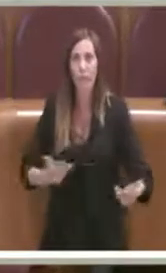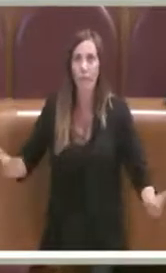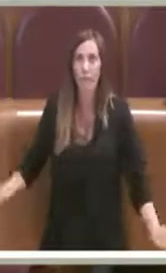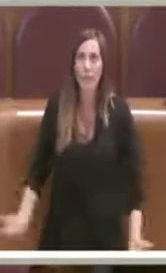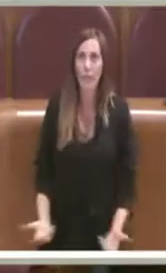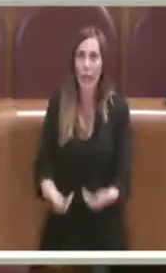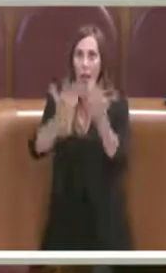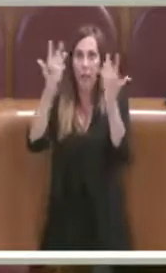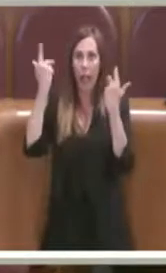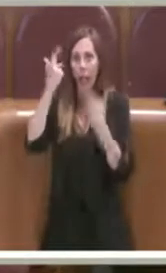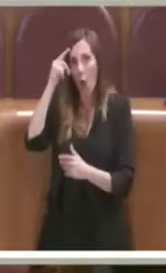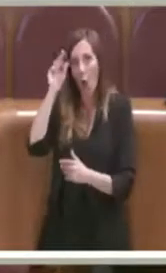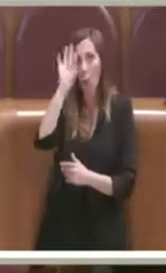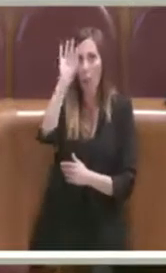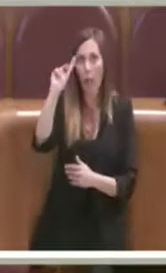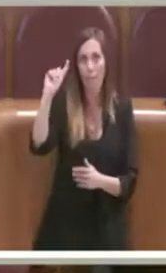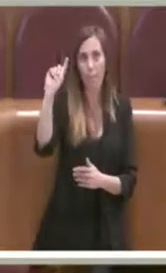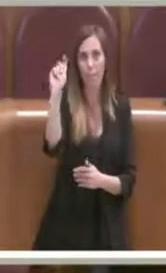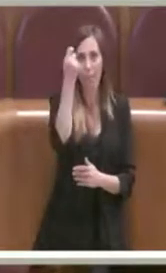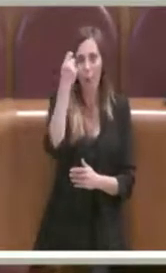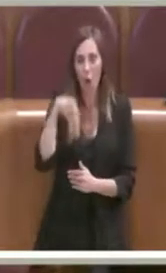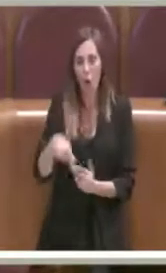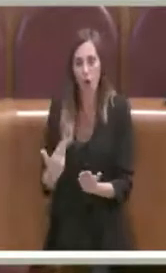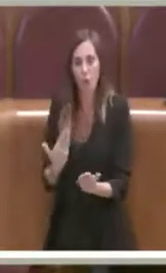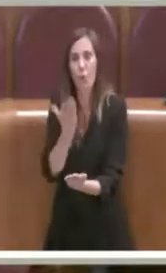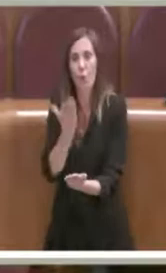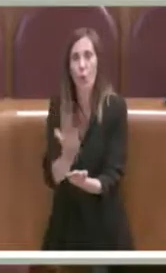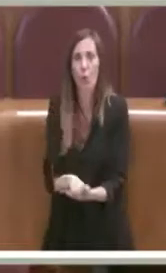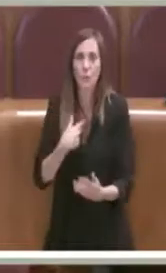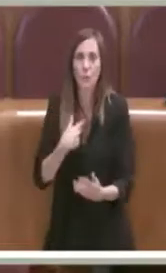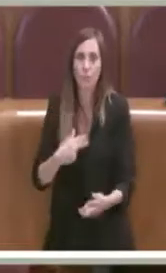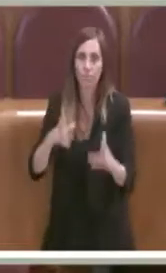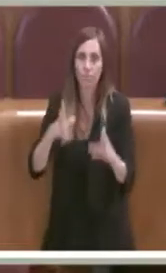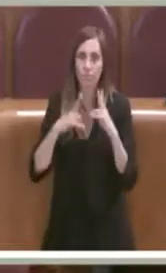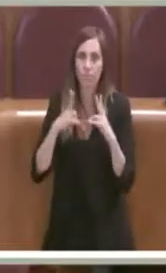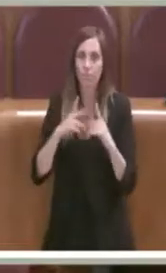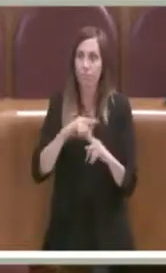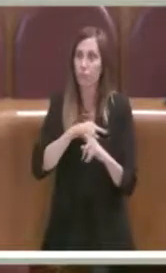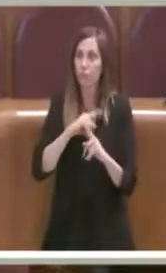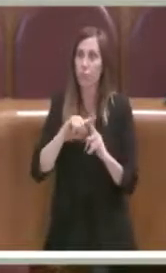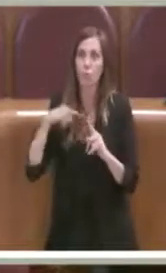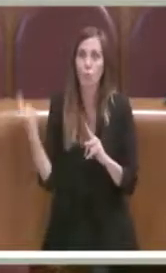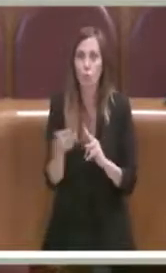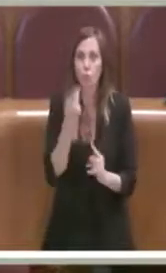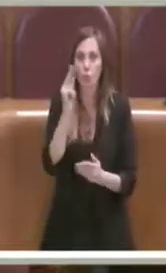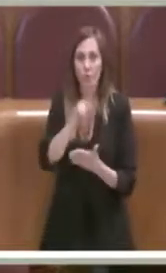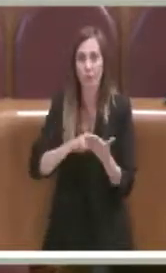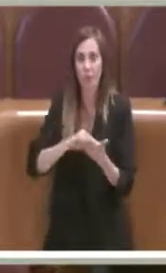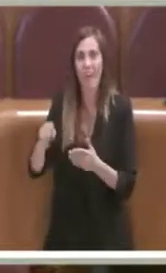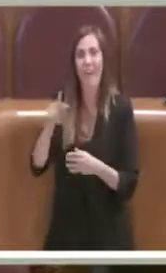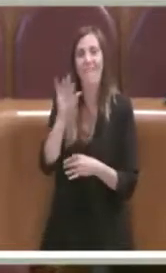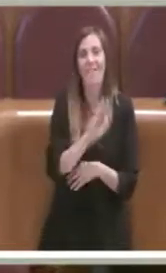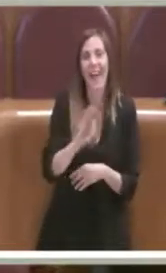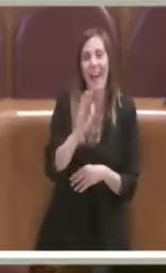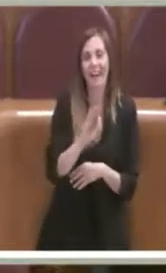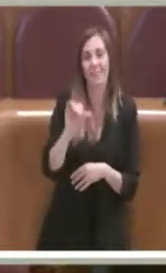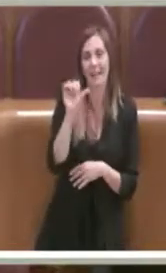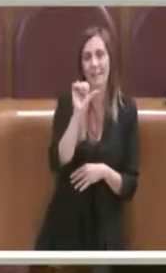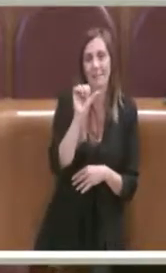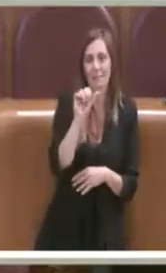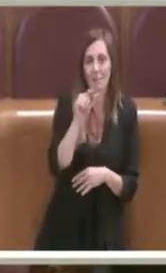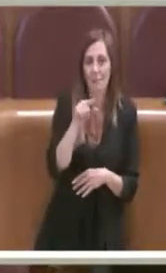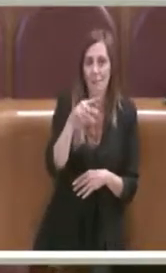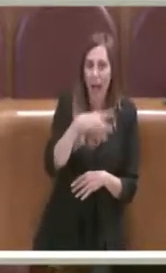proposta che spero oggi venga votata da tutti perché il farmer market di Corviale con ufficio postale,